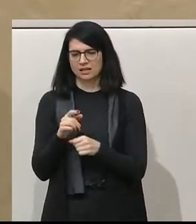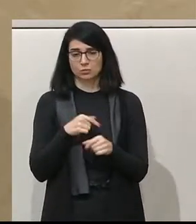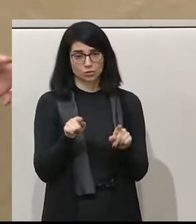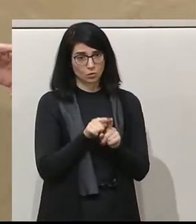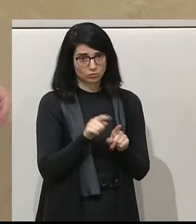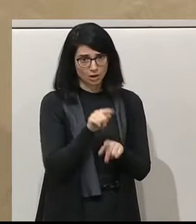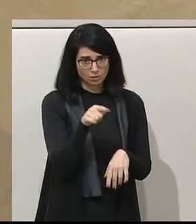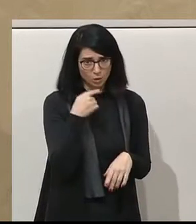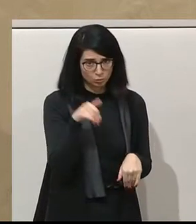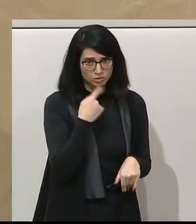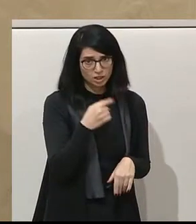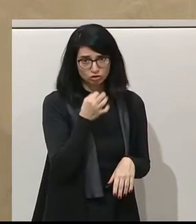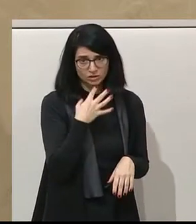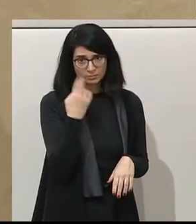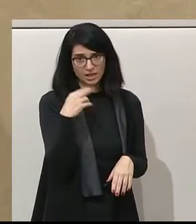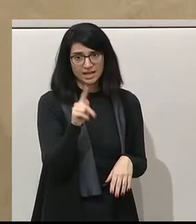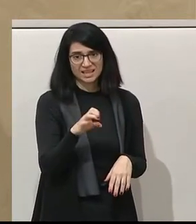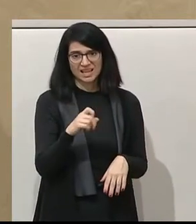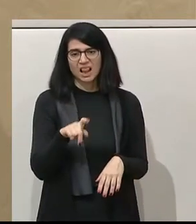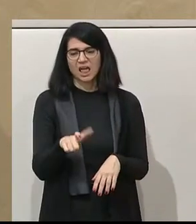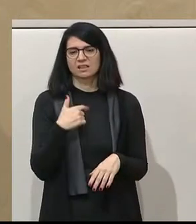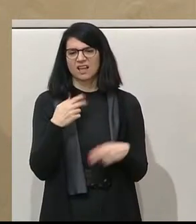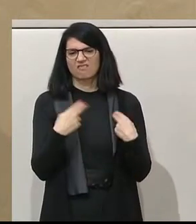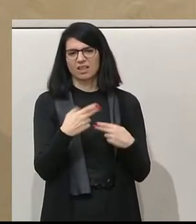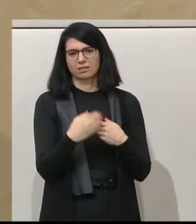sogar dem Herrn Kickl recht, fortgesetzt.